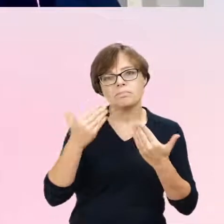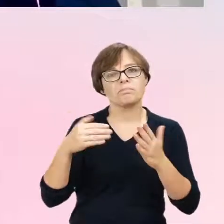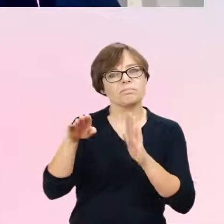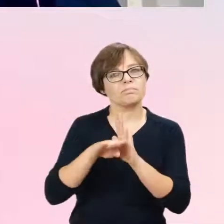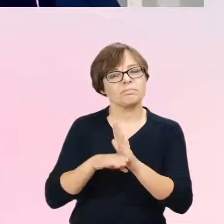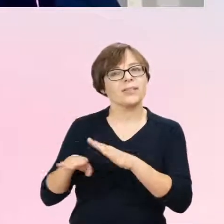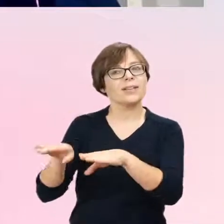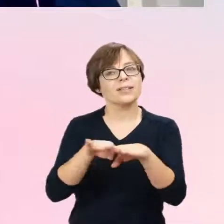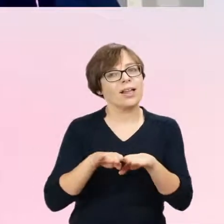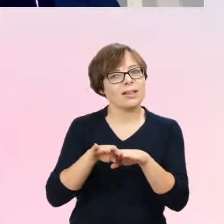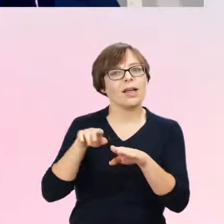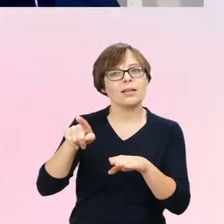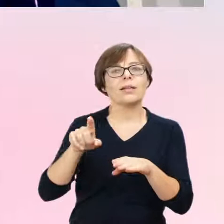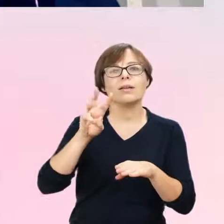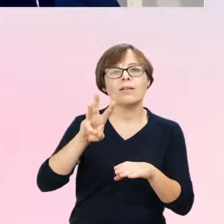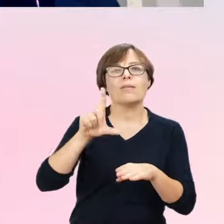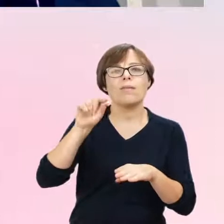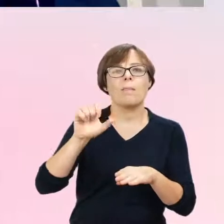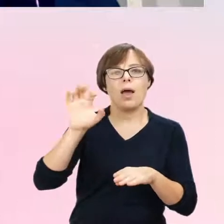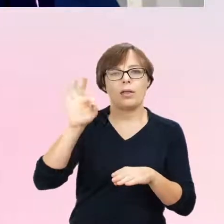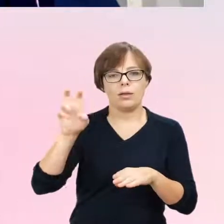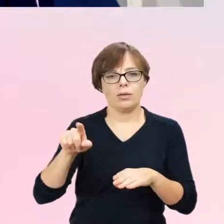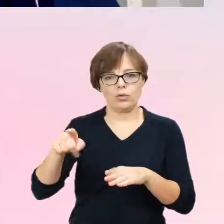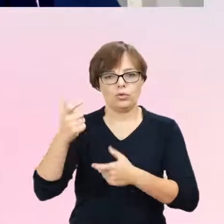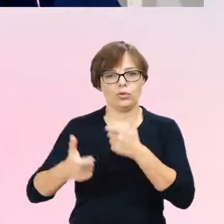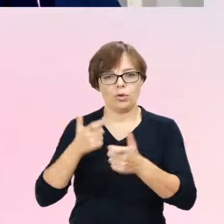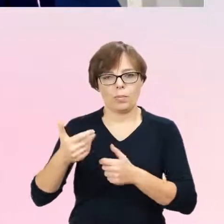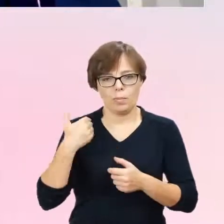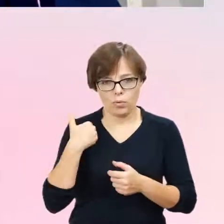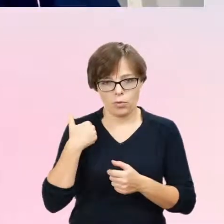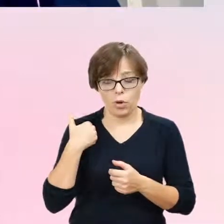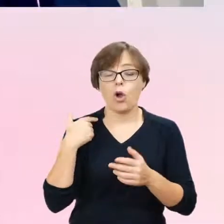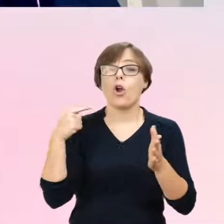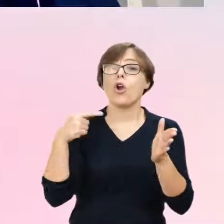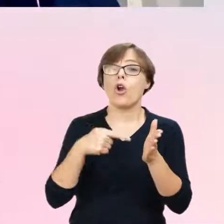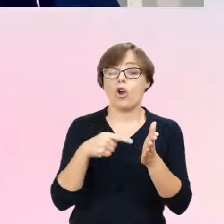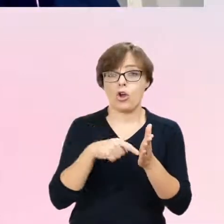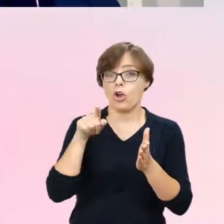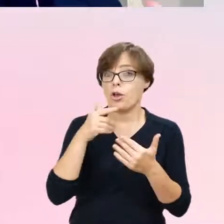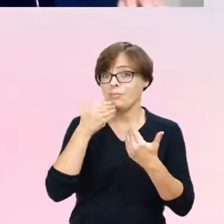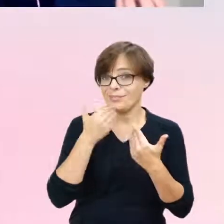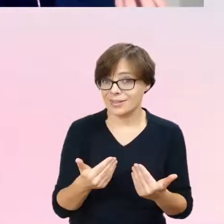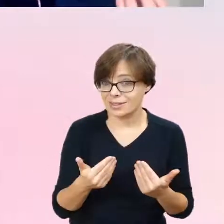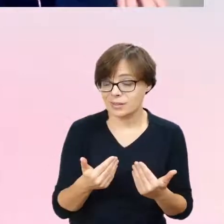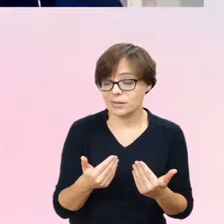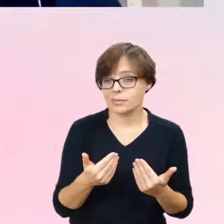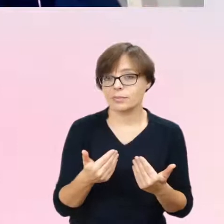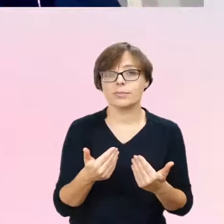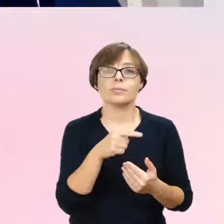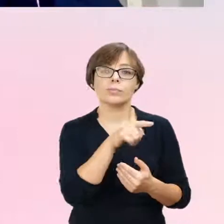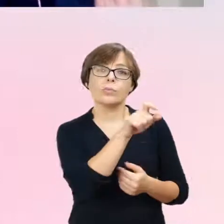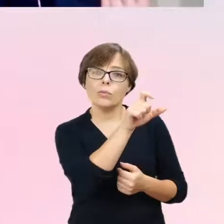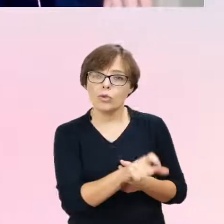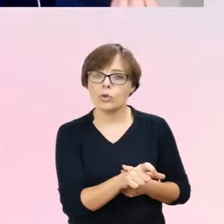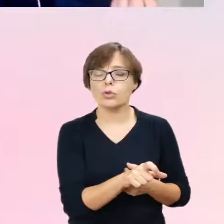tworzone przez WPATH, o których wspominałam. I ona pozwala na to, żeby osoba,